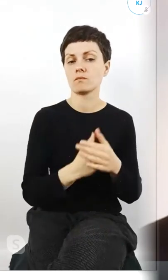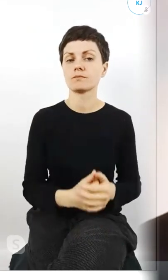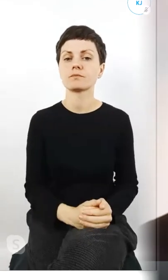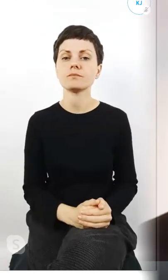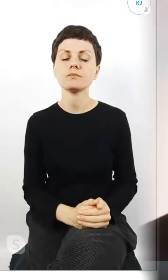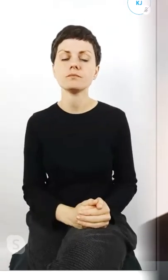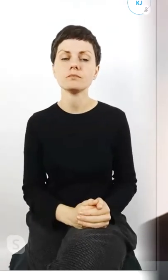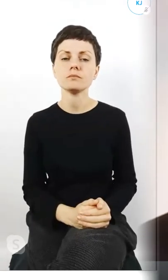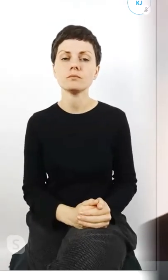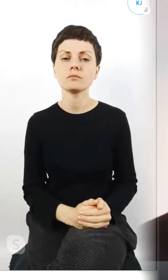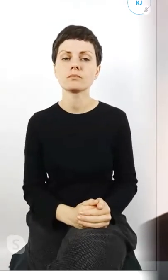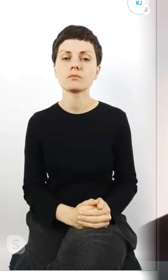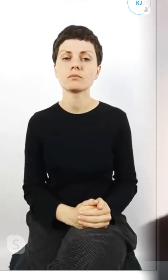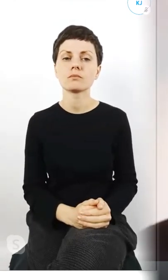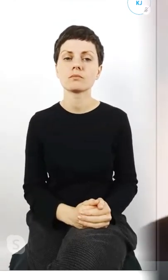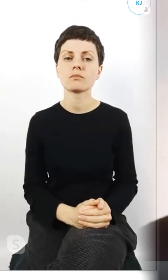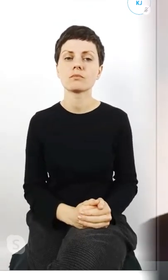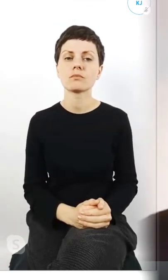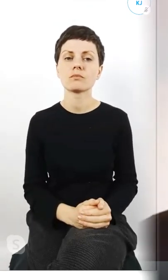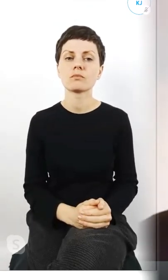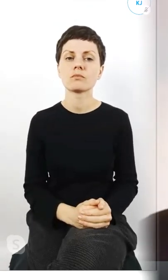tym jakby sektorze